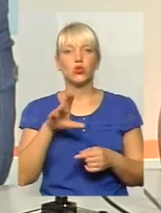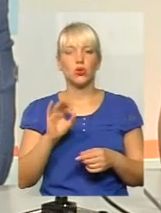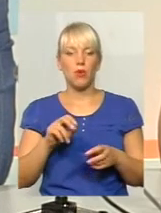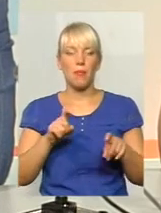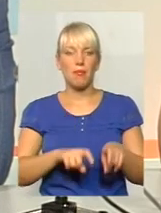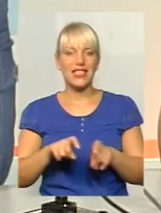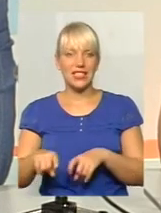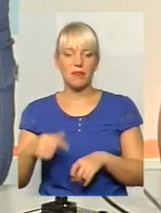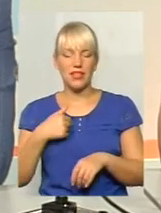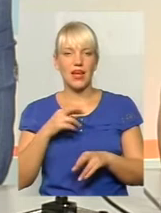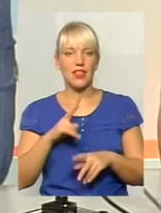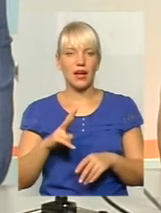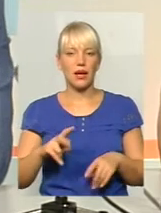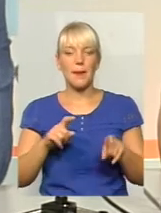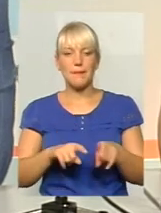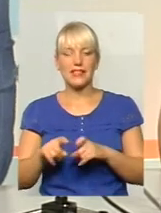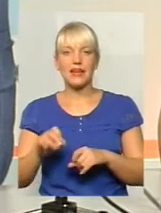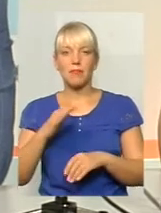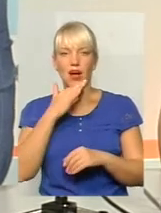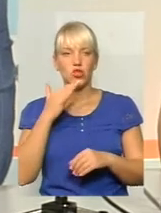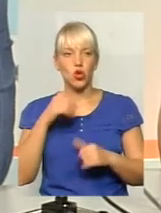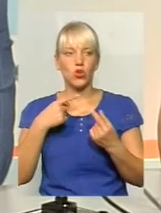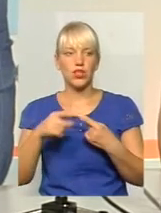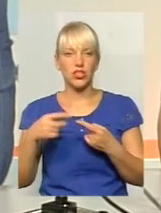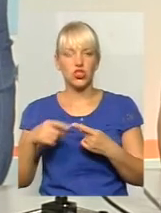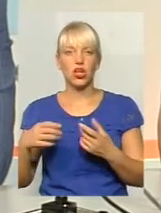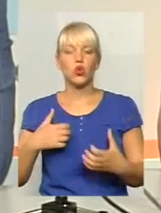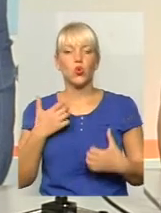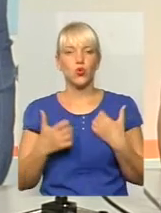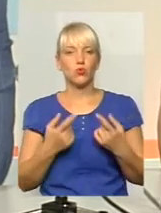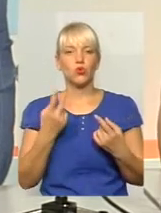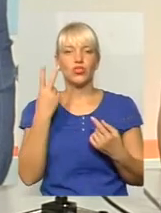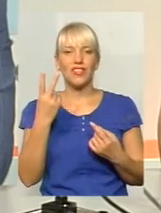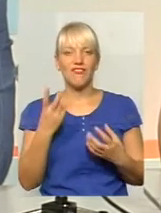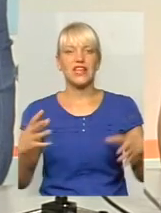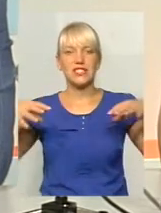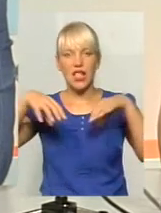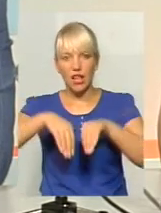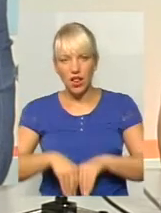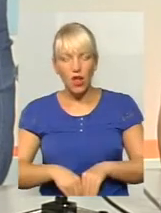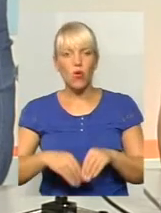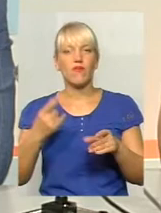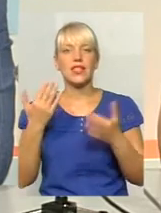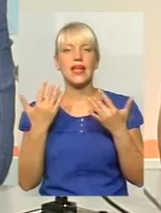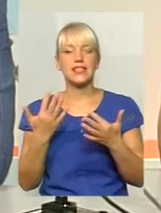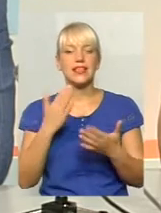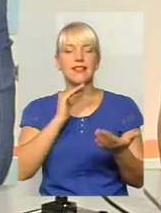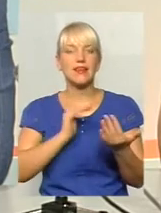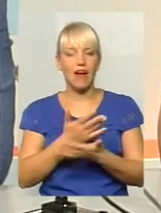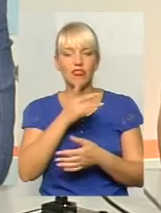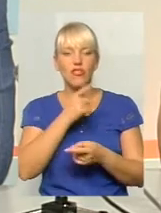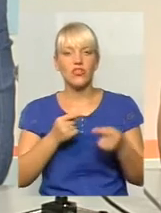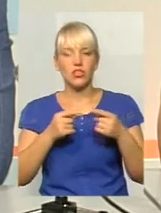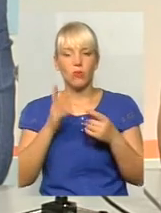Мене, як пасажира та багатьох інших, турбують дві складові. Наскільки якісно та вчасно буде